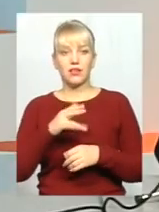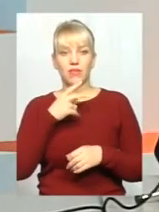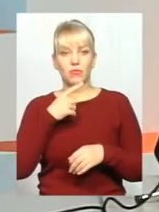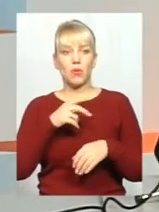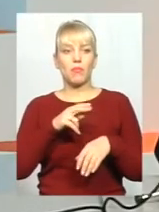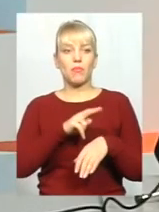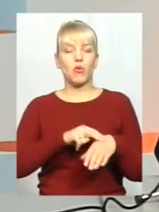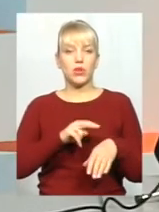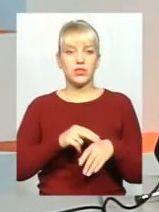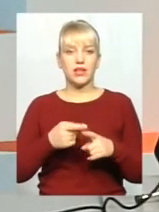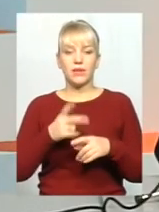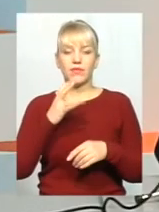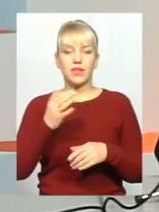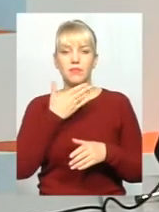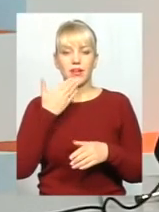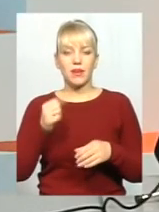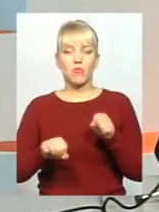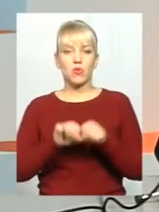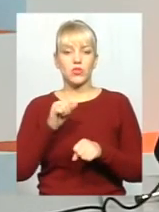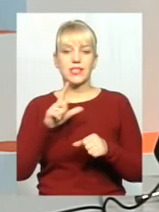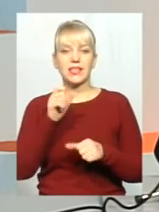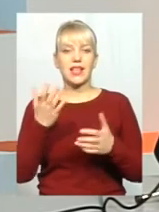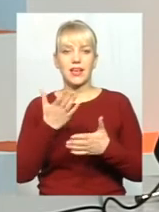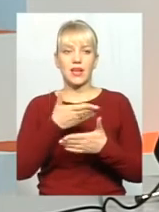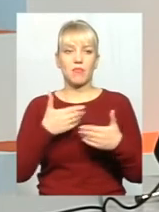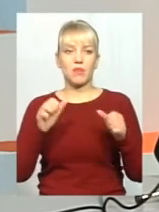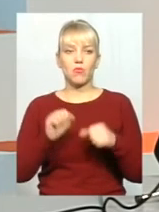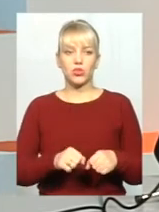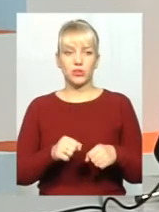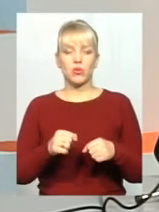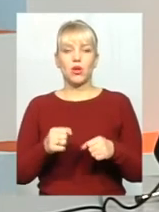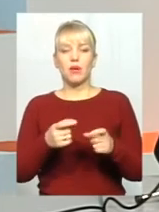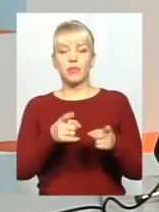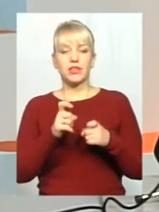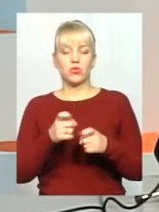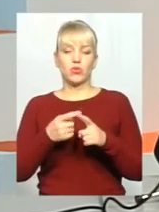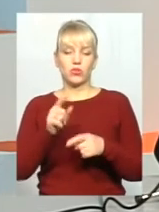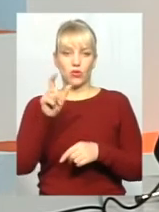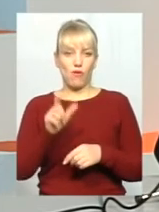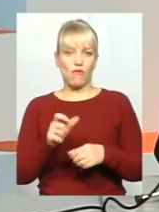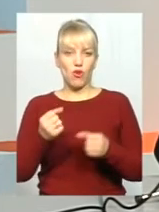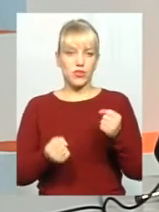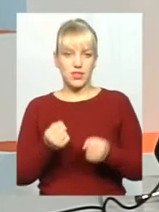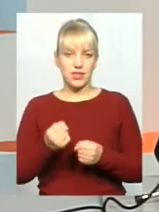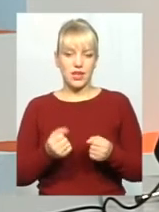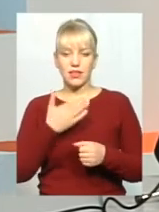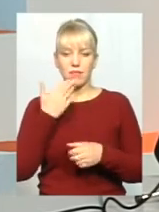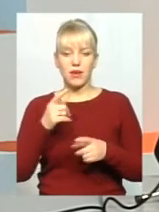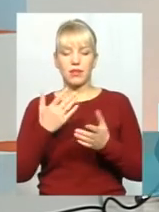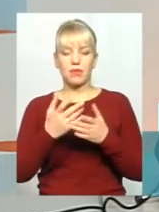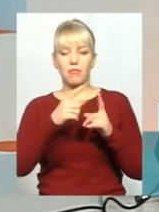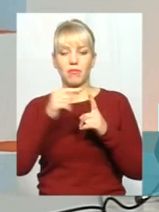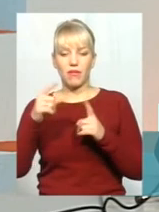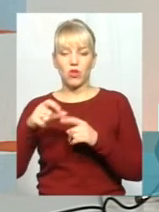поліції. Немає жодного порушення, за яке ми можемо якимось чином притягнути даного водія. Тобто, немає ні в правил дорожнього руху, ні в